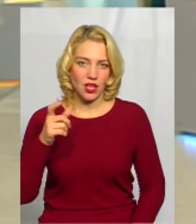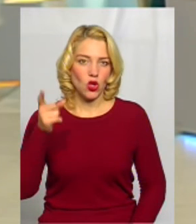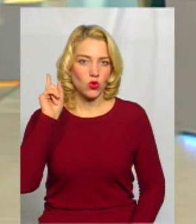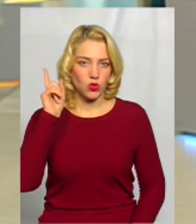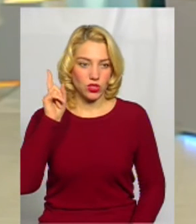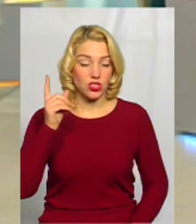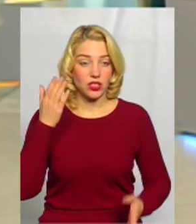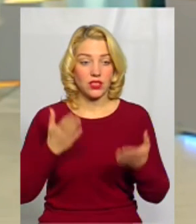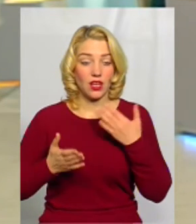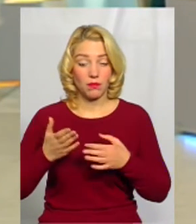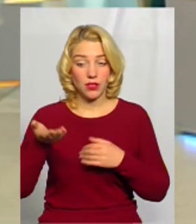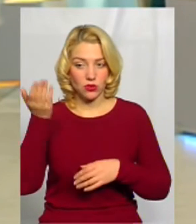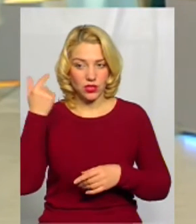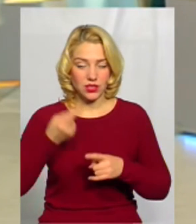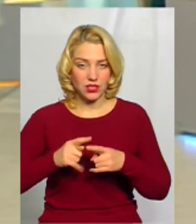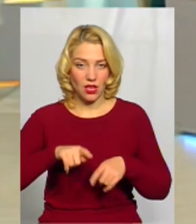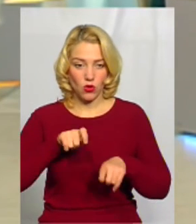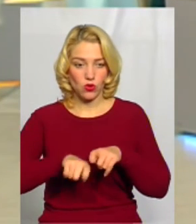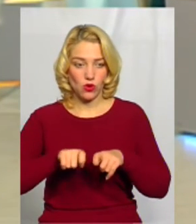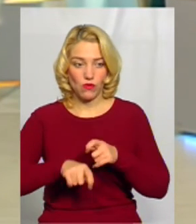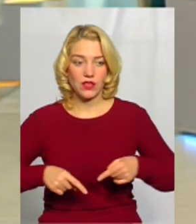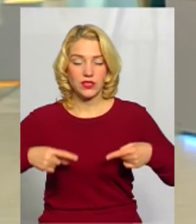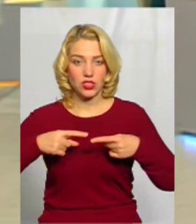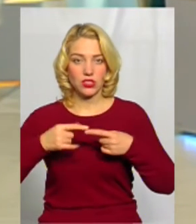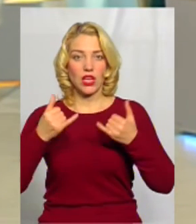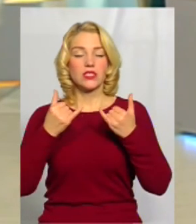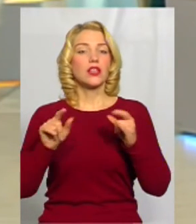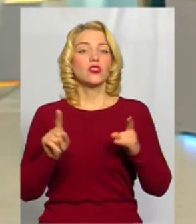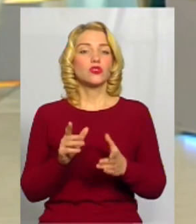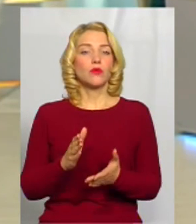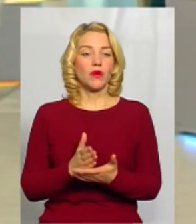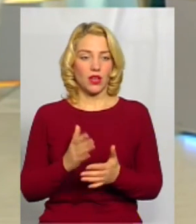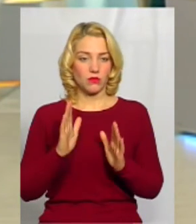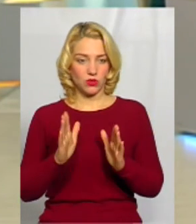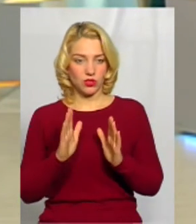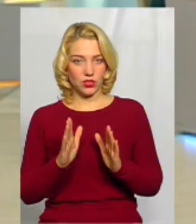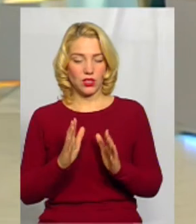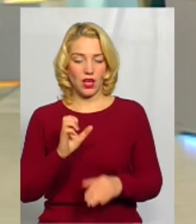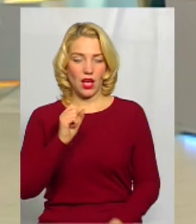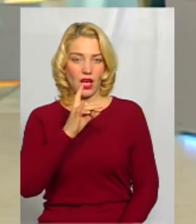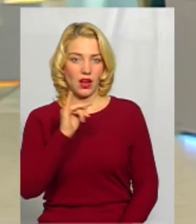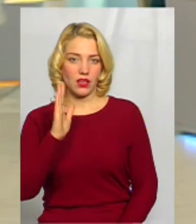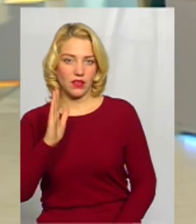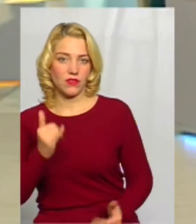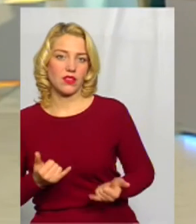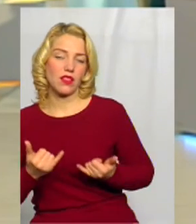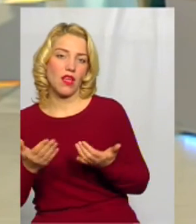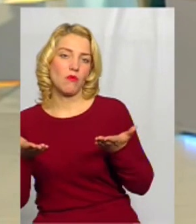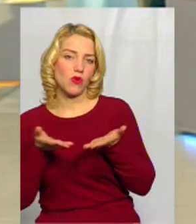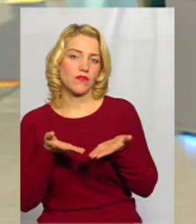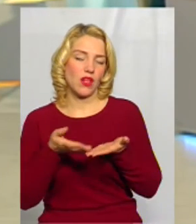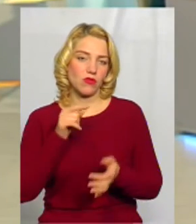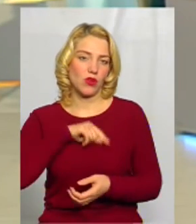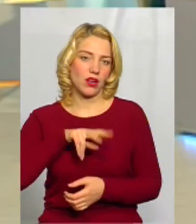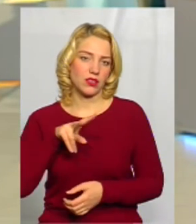І, якби це тоді контролювалося чітко, а так ми маємо зараз тільки архівне джерело для порівняльної характеристики